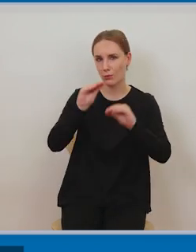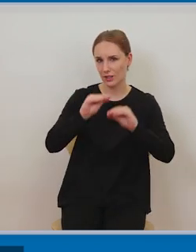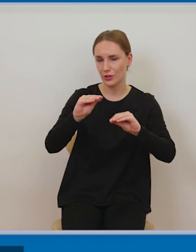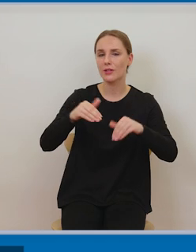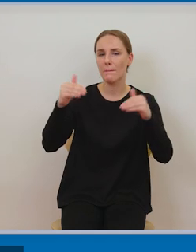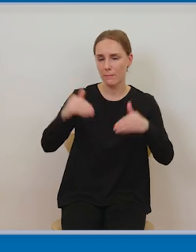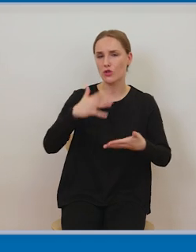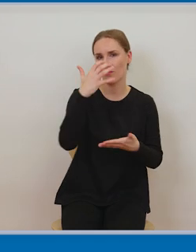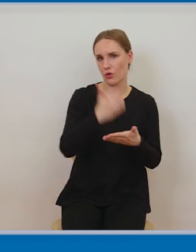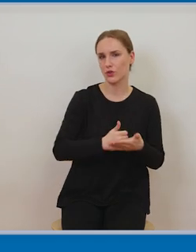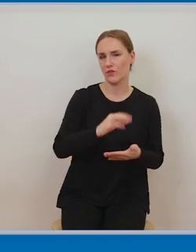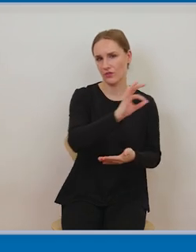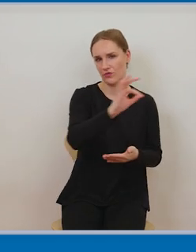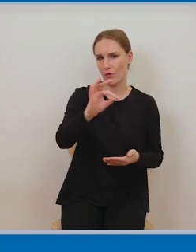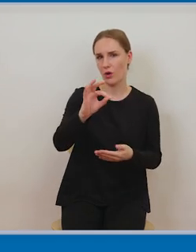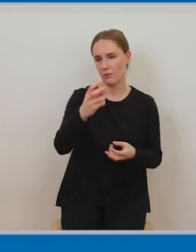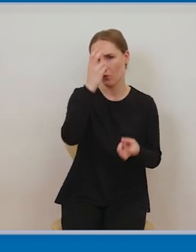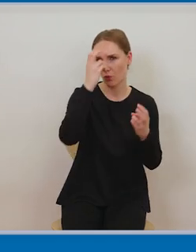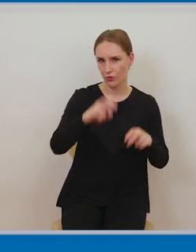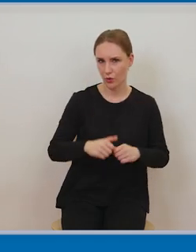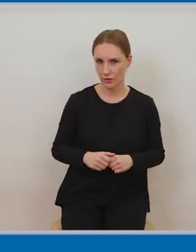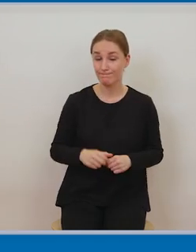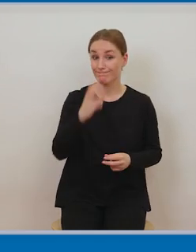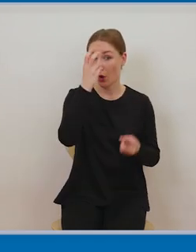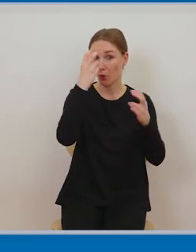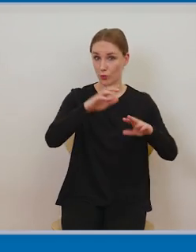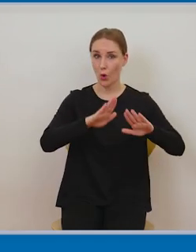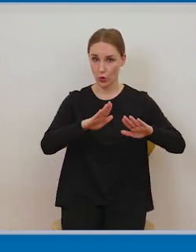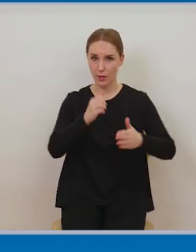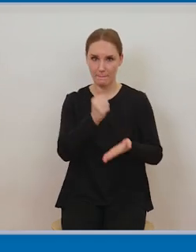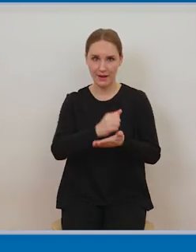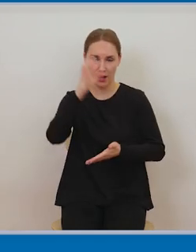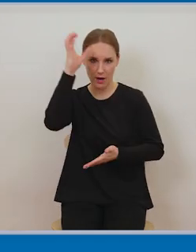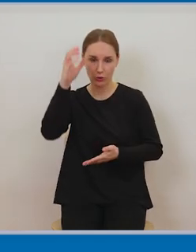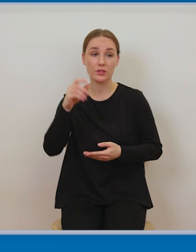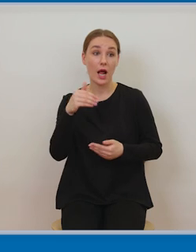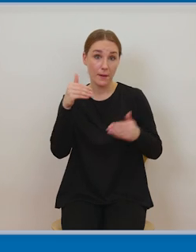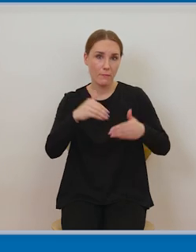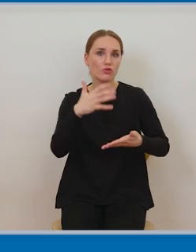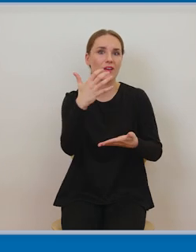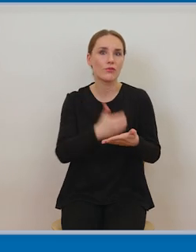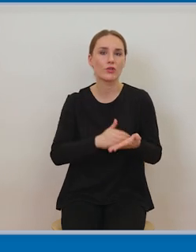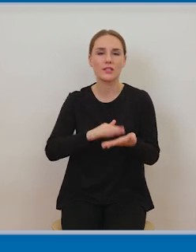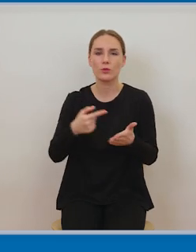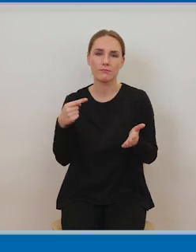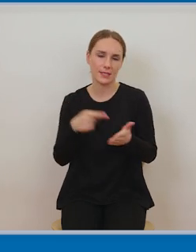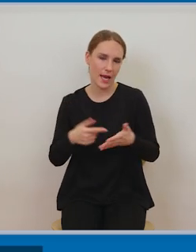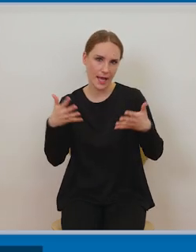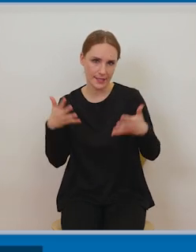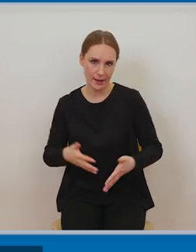przygotuje odmienne materiały dla studentów części grupy i odmienne dla tych studentów